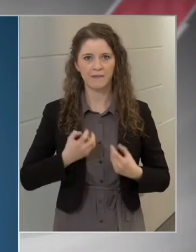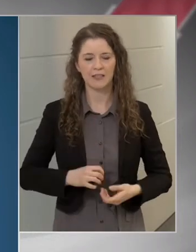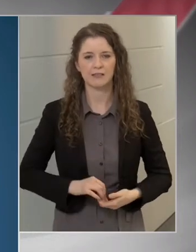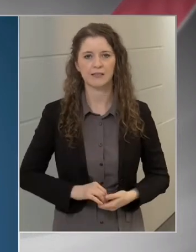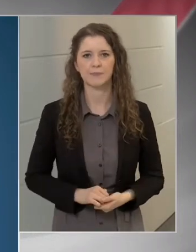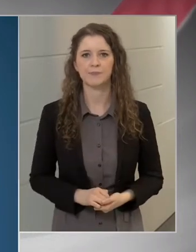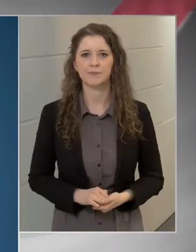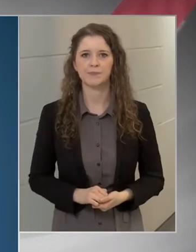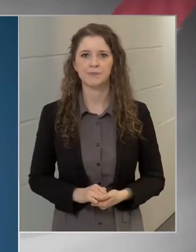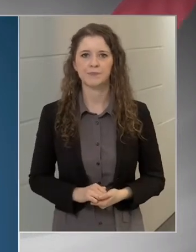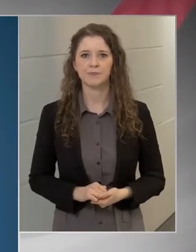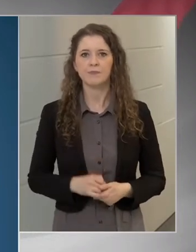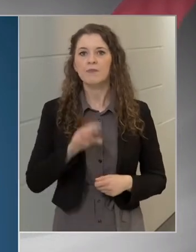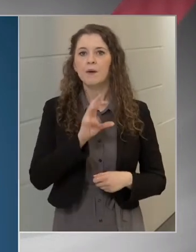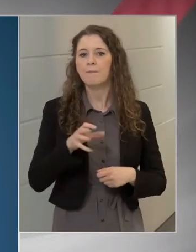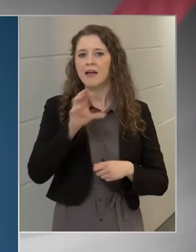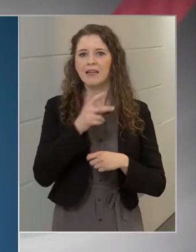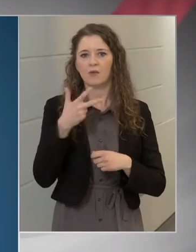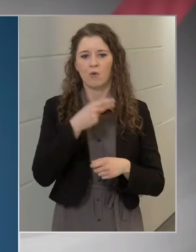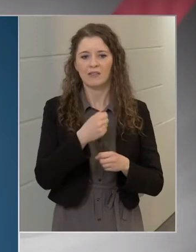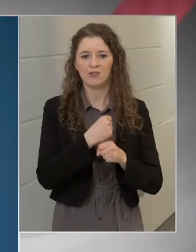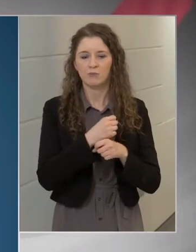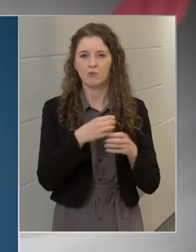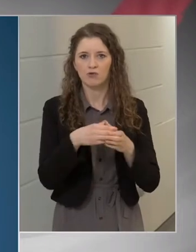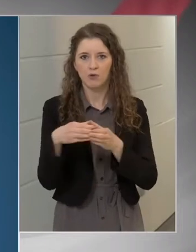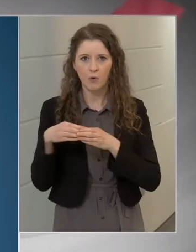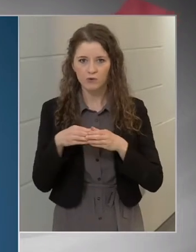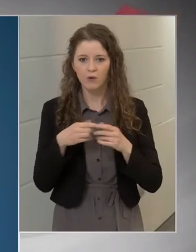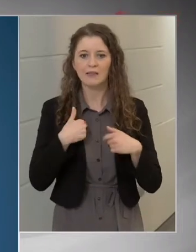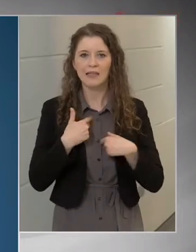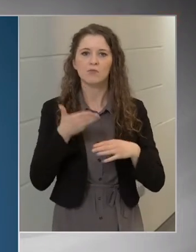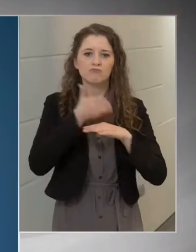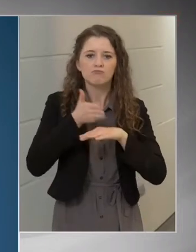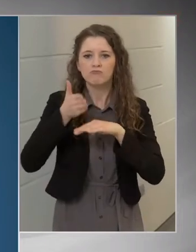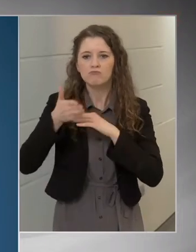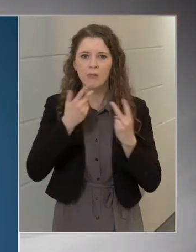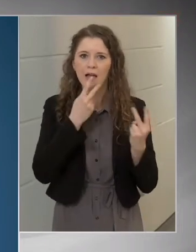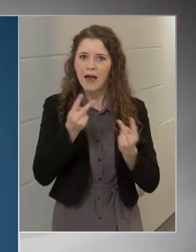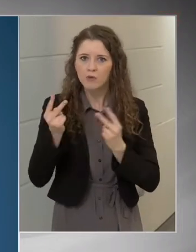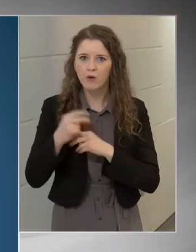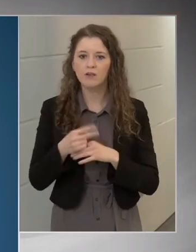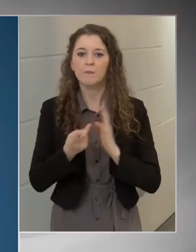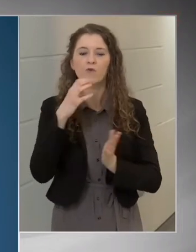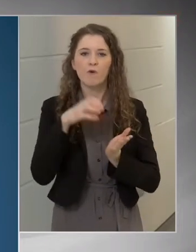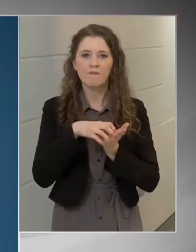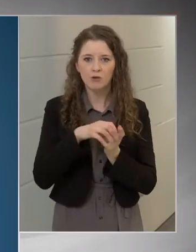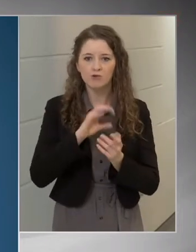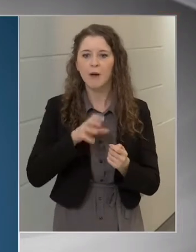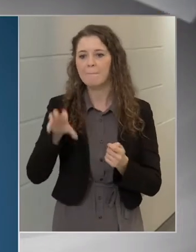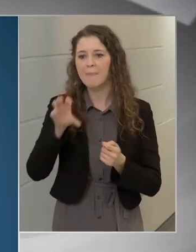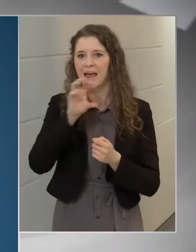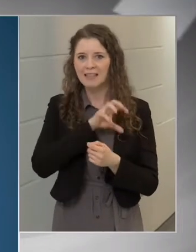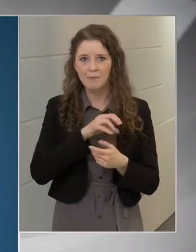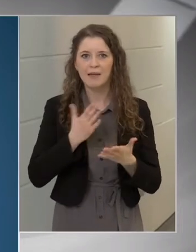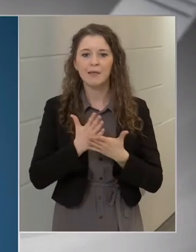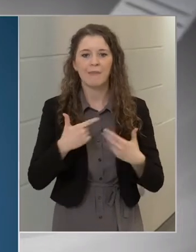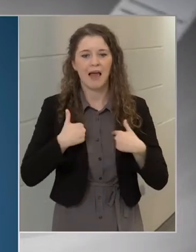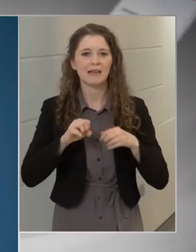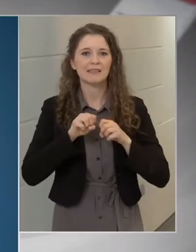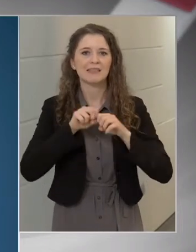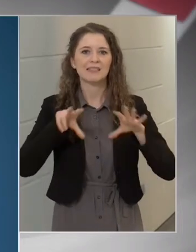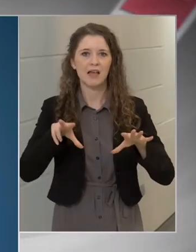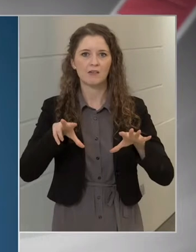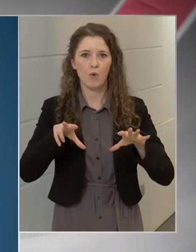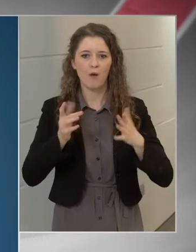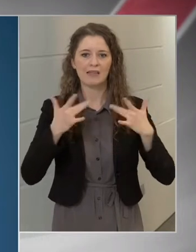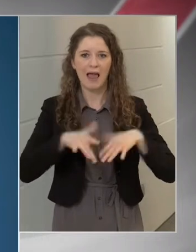A megyei oltási munkacsoportokat végig látogattam a fővárosban, és a megyékben már 18 helyszínen jártam, a